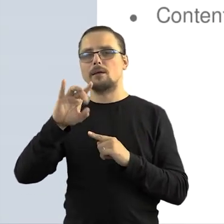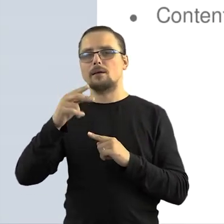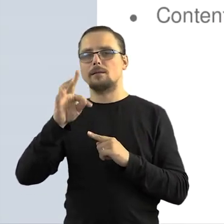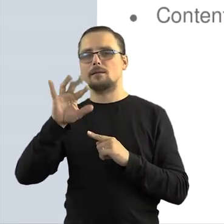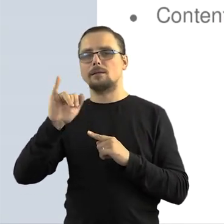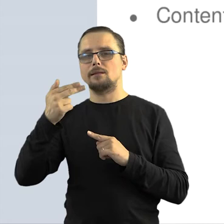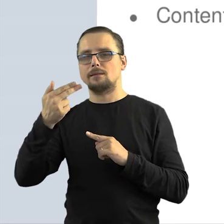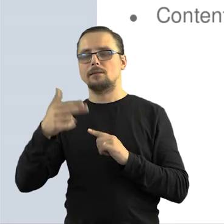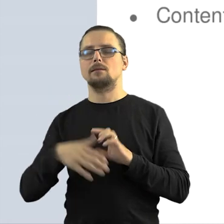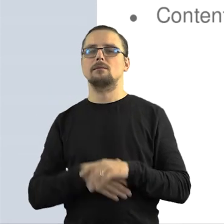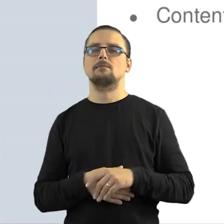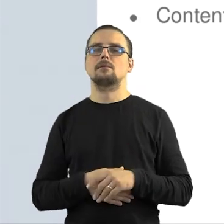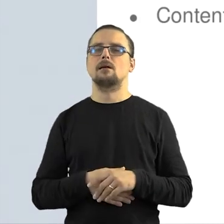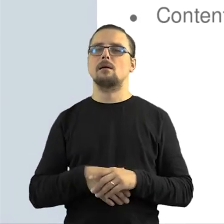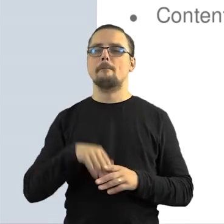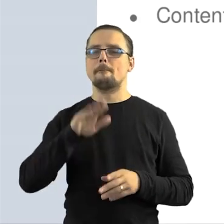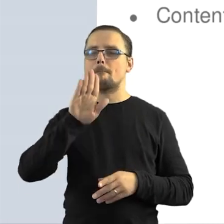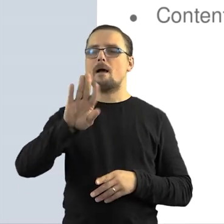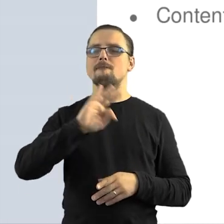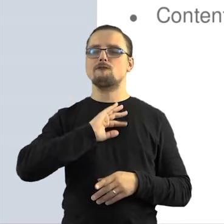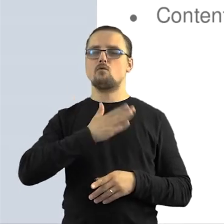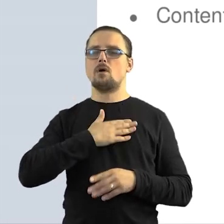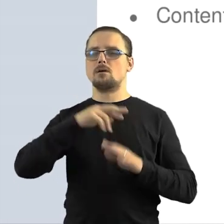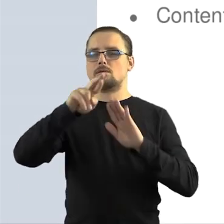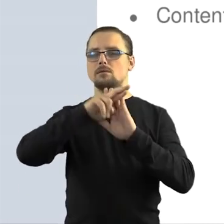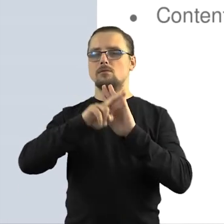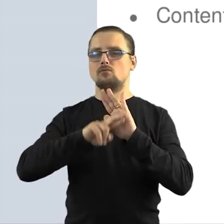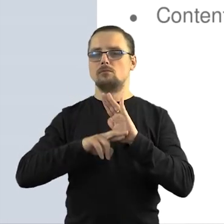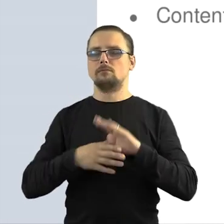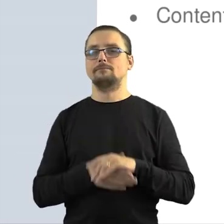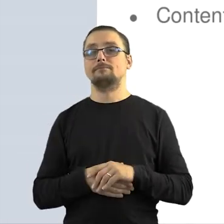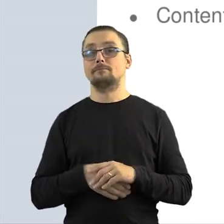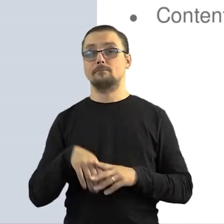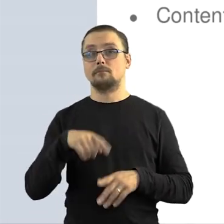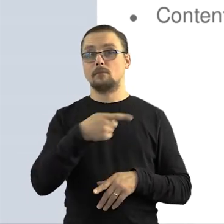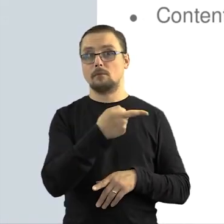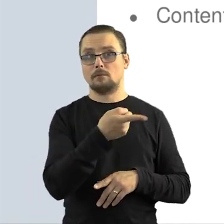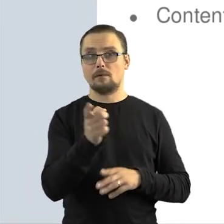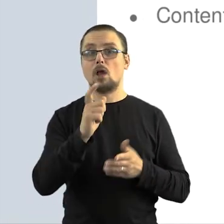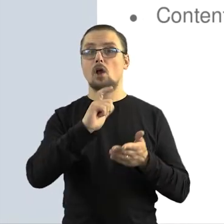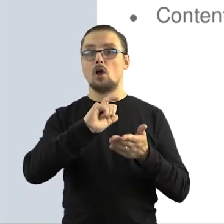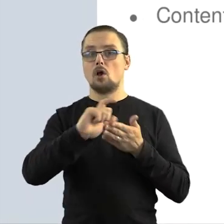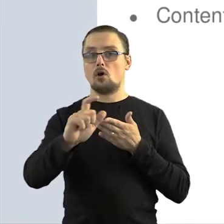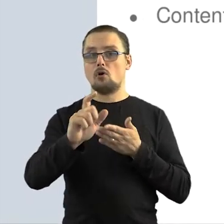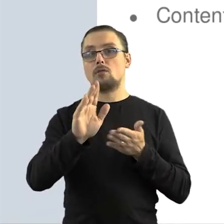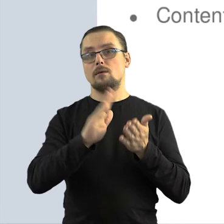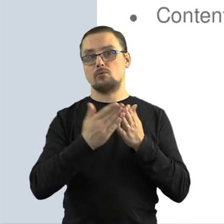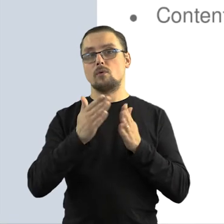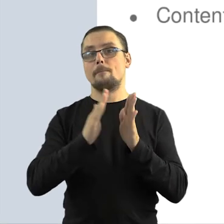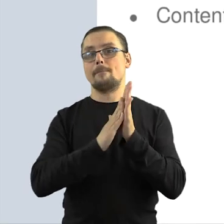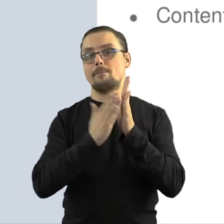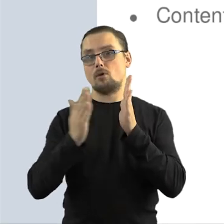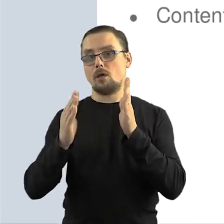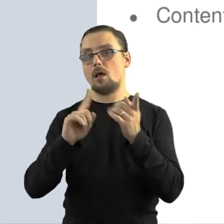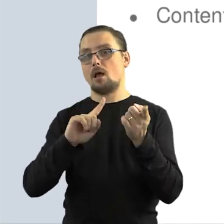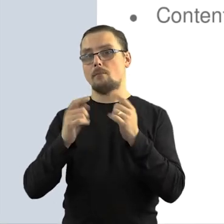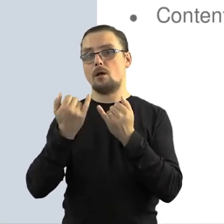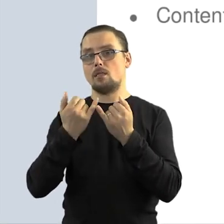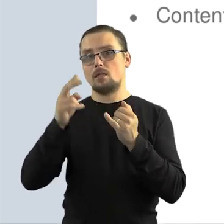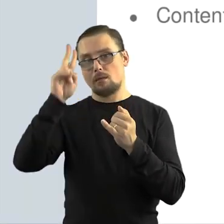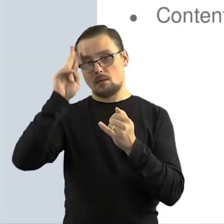biblioteki, czy to będzie LinkedIn, już tak bardziej profesjonalnie, ma swój własny regulamin. I Państwo